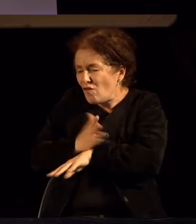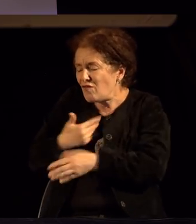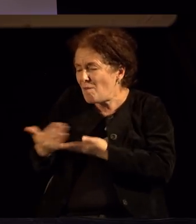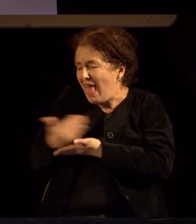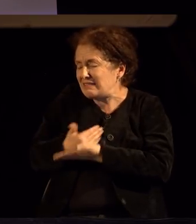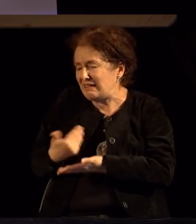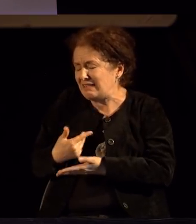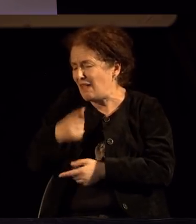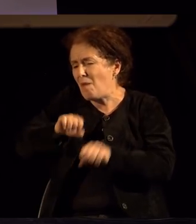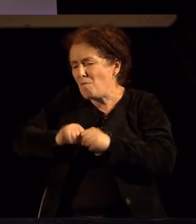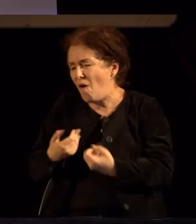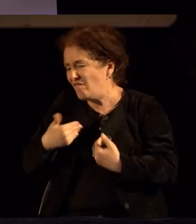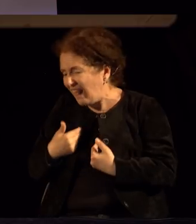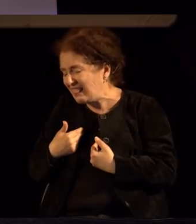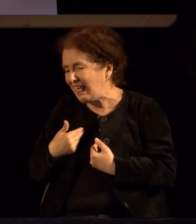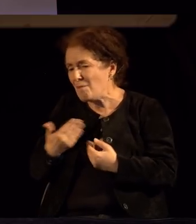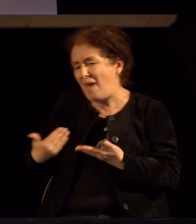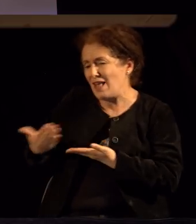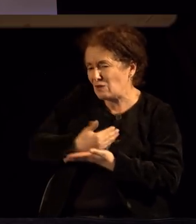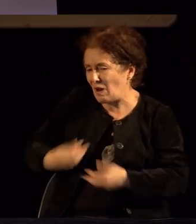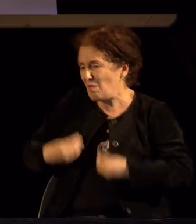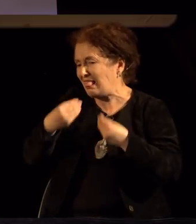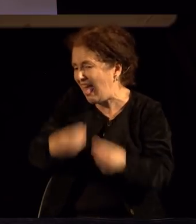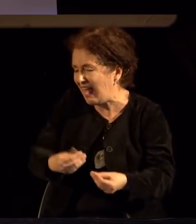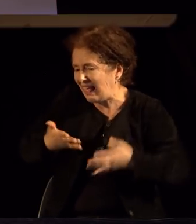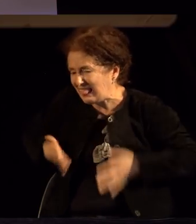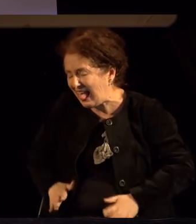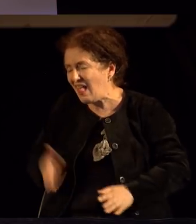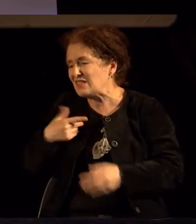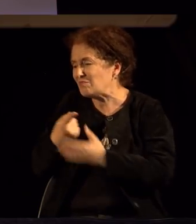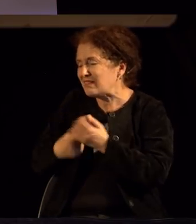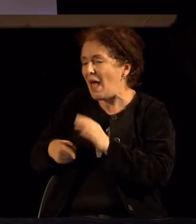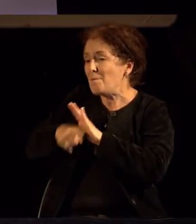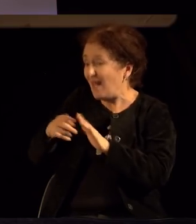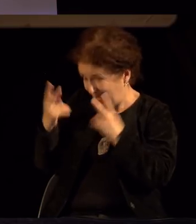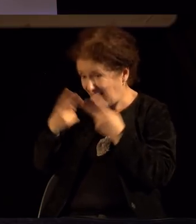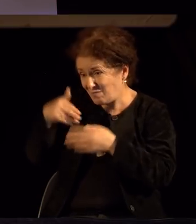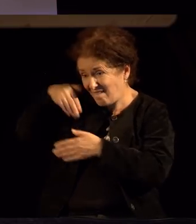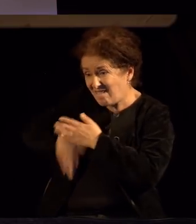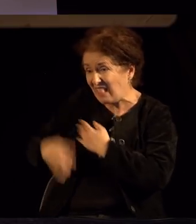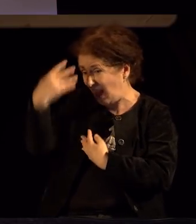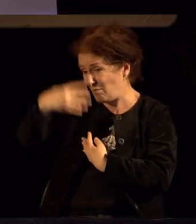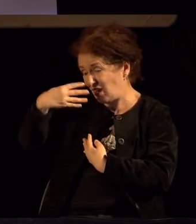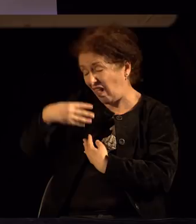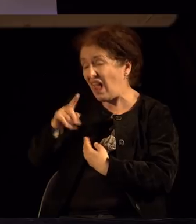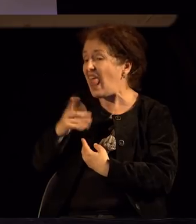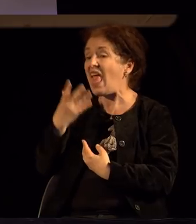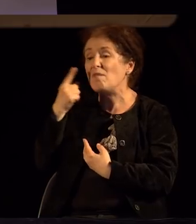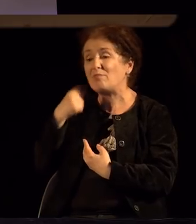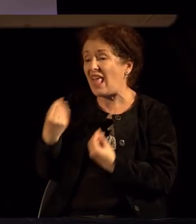страдања. Е, тоа е што треба да се предава. Е, сега, вториот